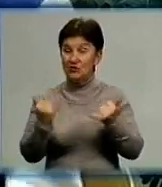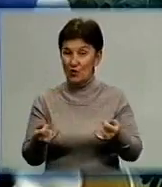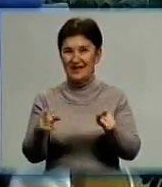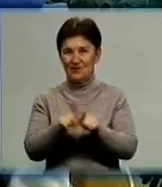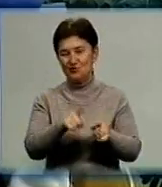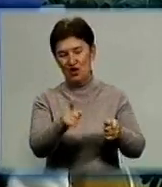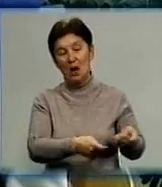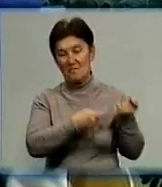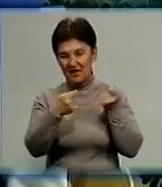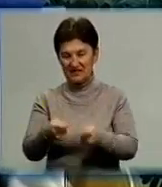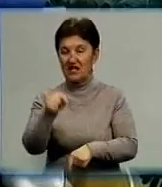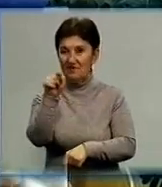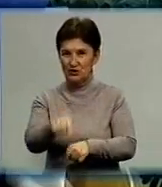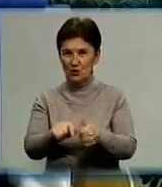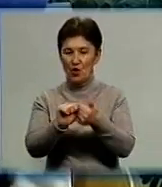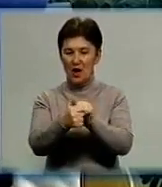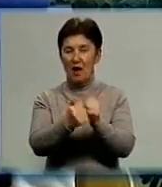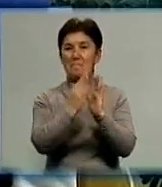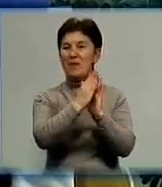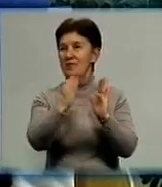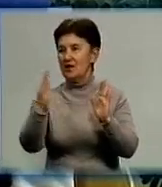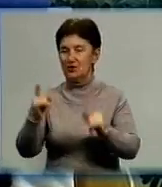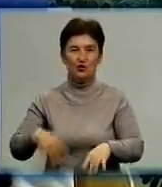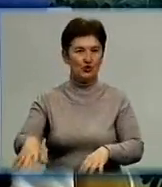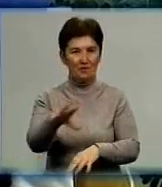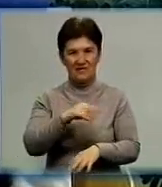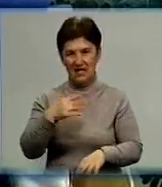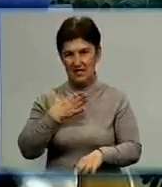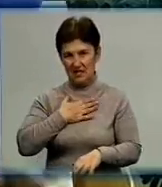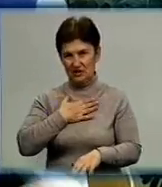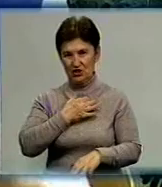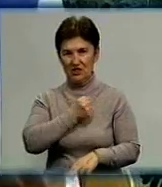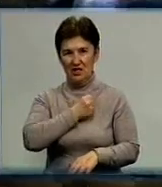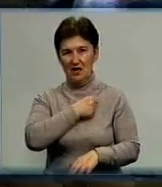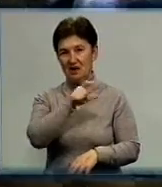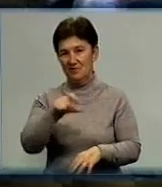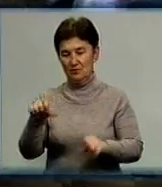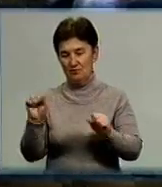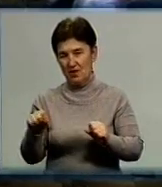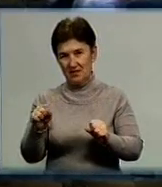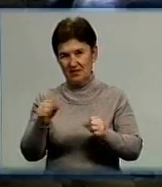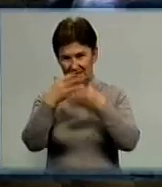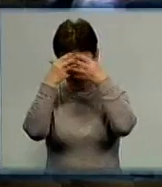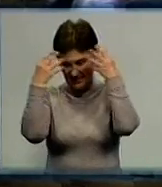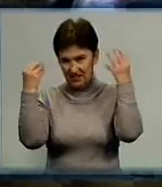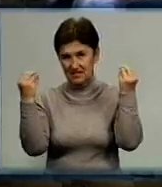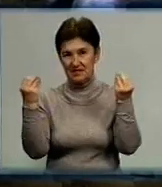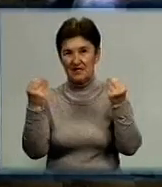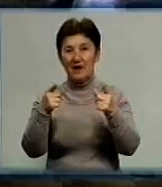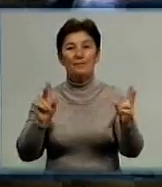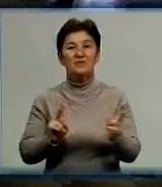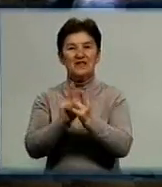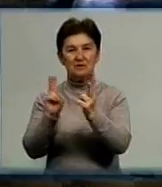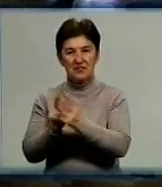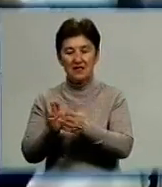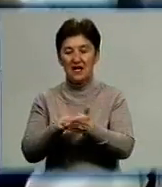привезла сюди в цю бібліотеку, щоб наші воїни могли відволіктися. Наостанок Лариса Ніцой зустрілася з тими, для